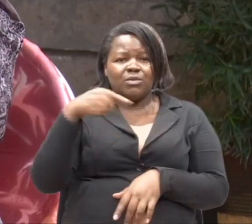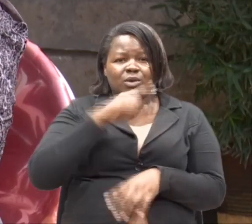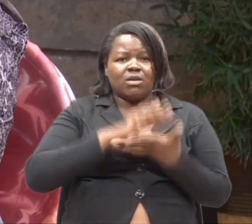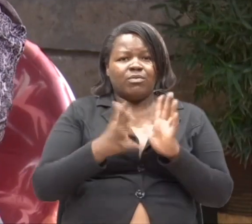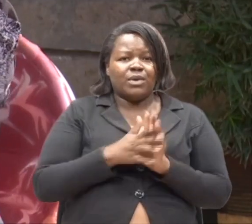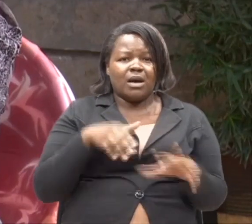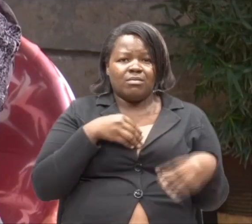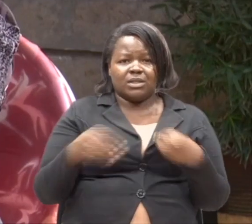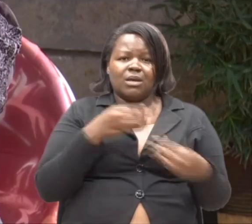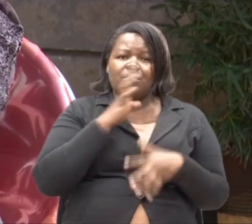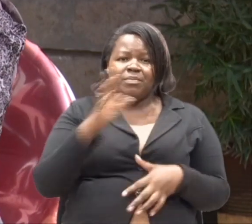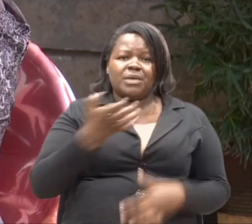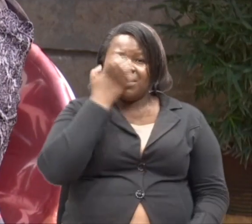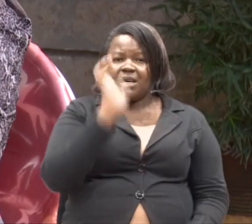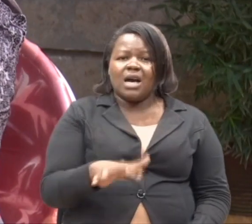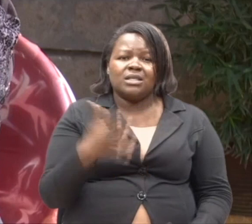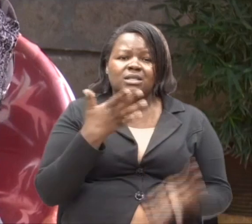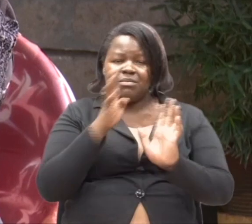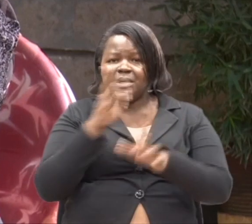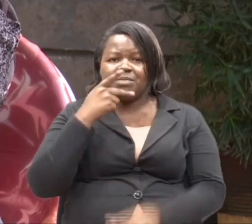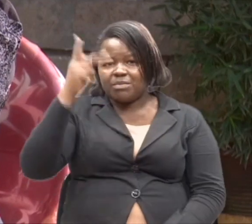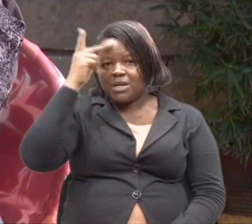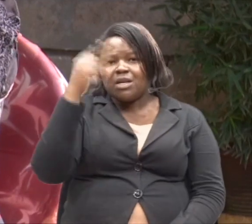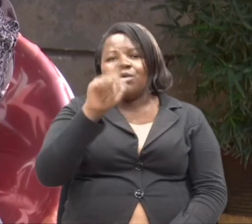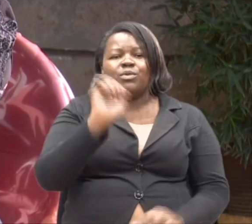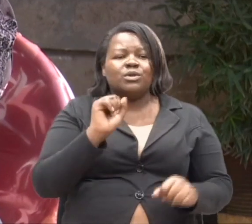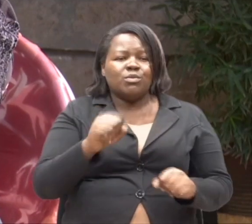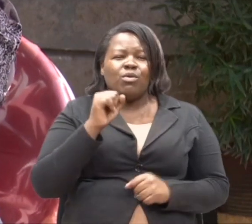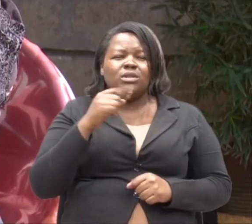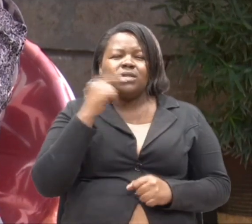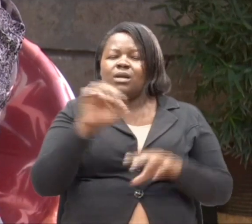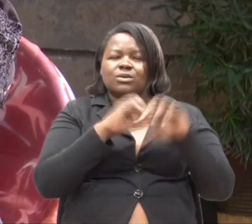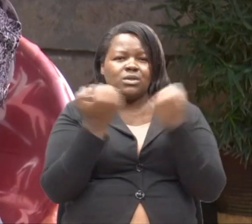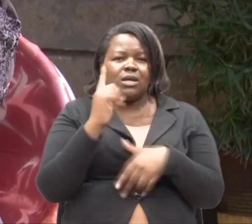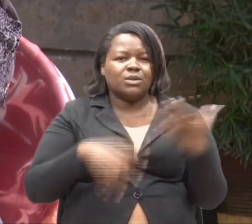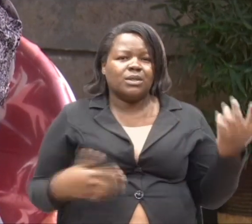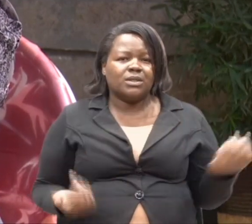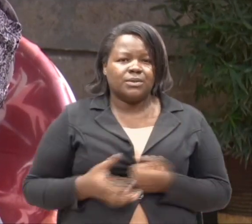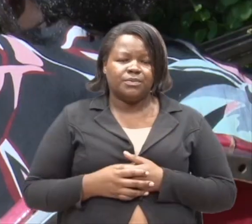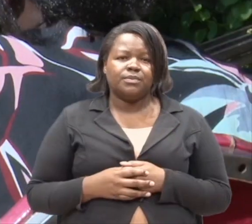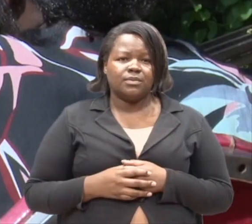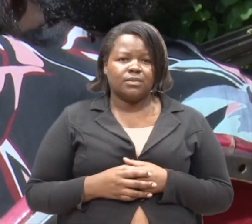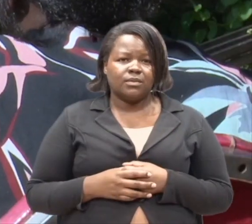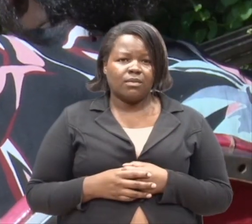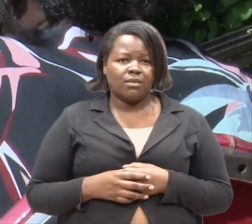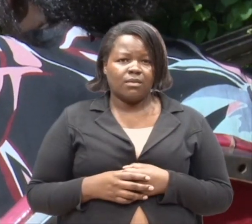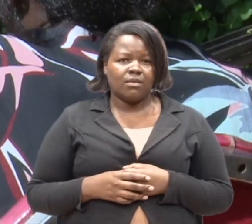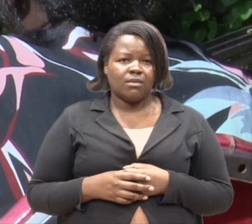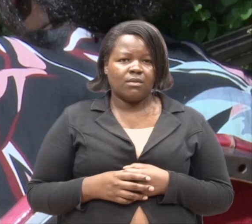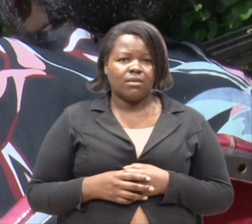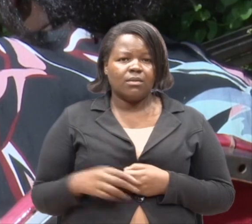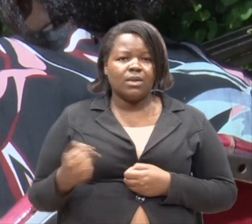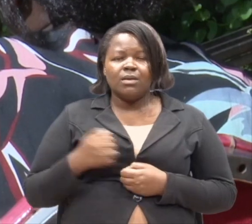mlemavu. Labda ni laana, labda ni wazazi. Ungependa kuambia nini jamii? Mi chenye naweza